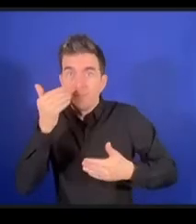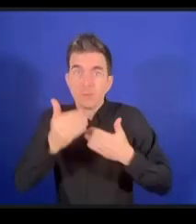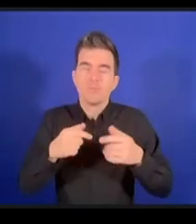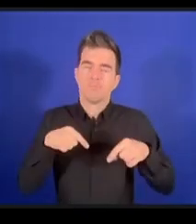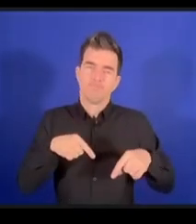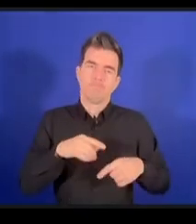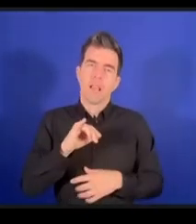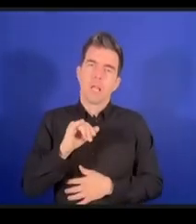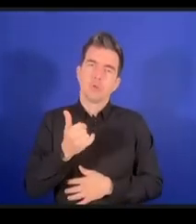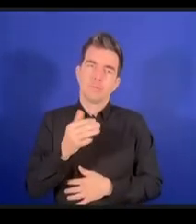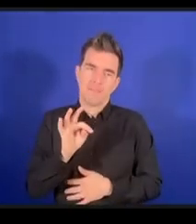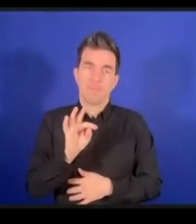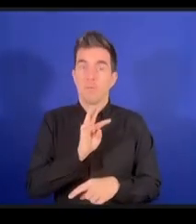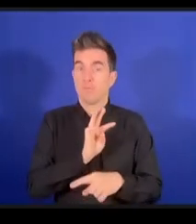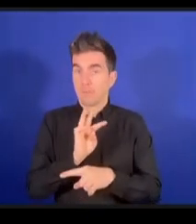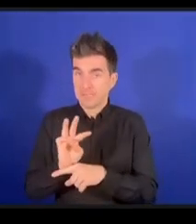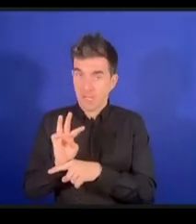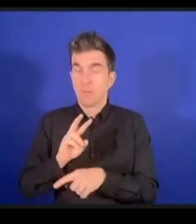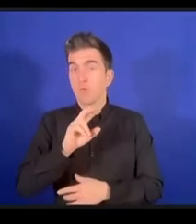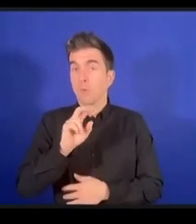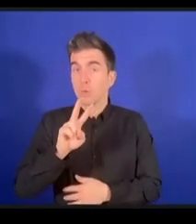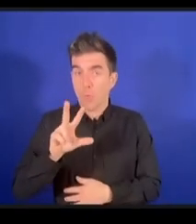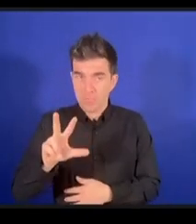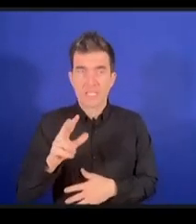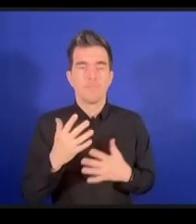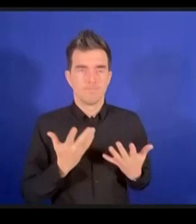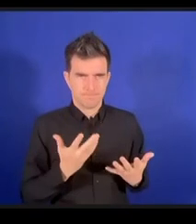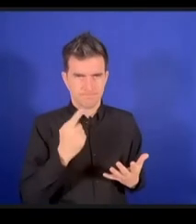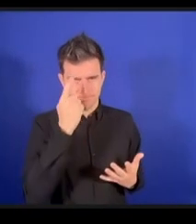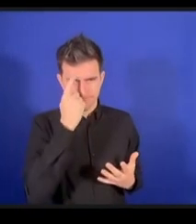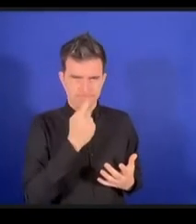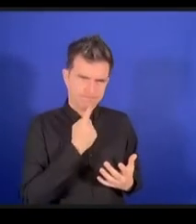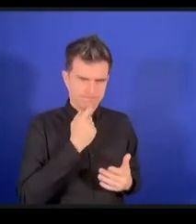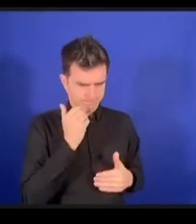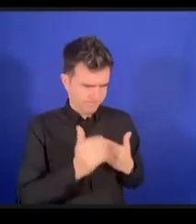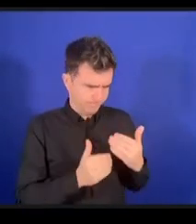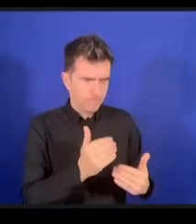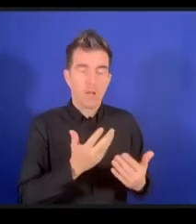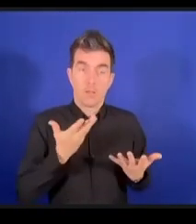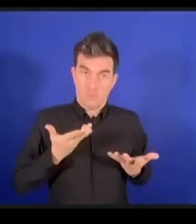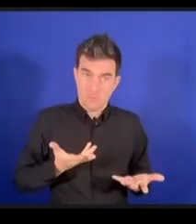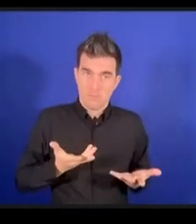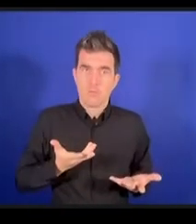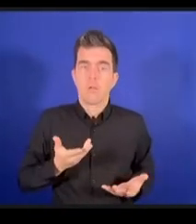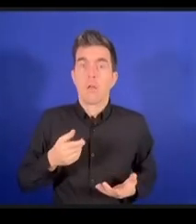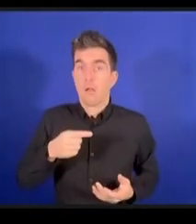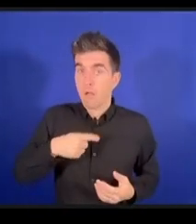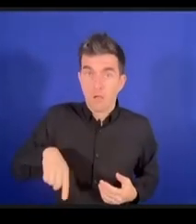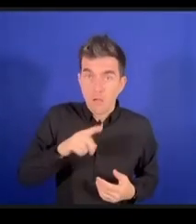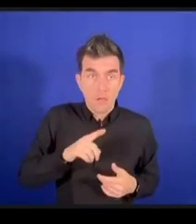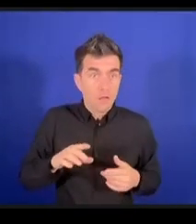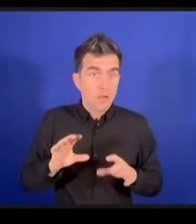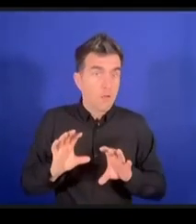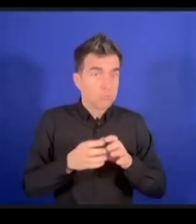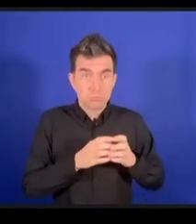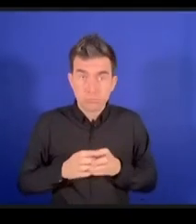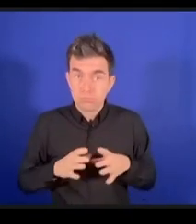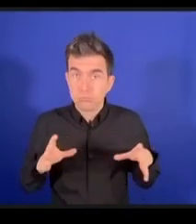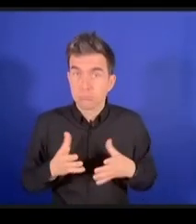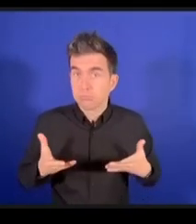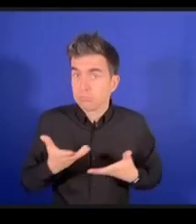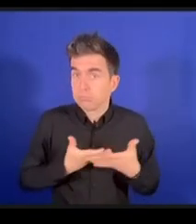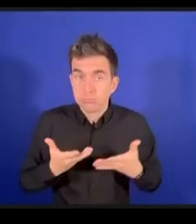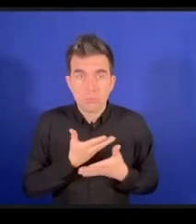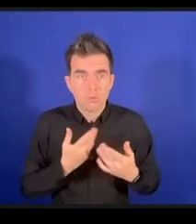Et c'est dans ce sens que la coalition dynamique sur l'accessibilité et le handicap entend